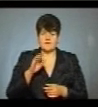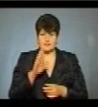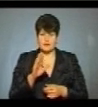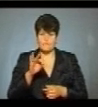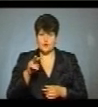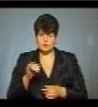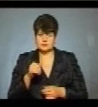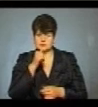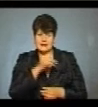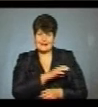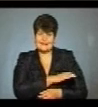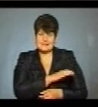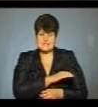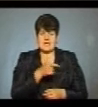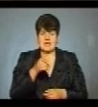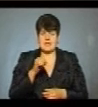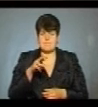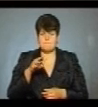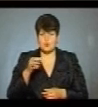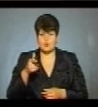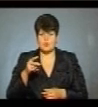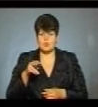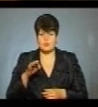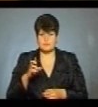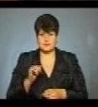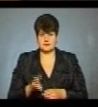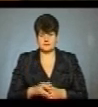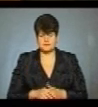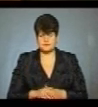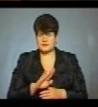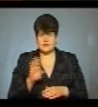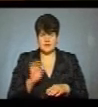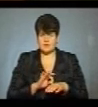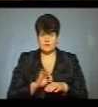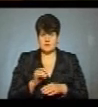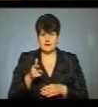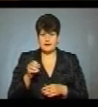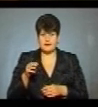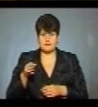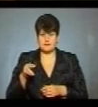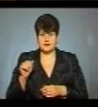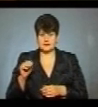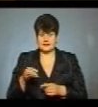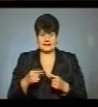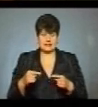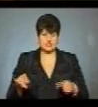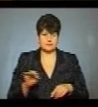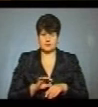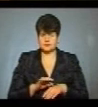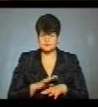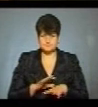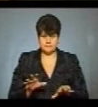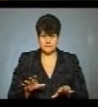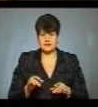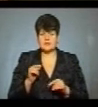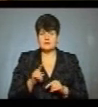вимірюють тиск та рівень гемоглобіну. Не хворів гепатитами, іншими хворобами, такими,